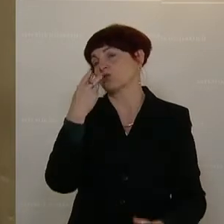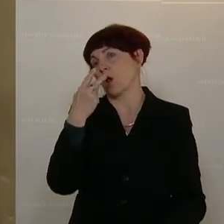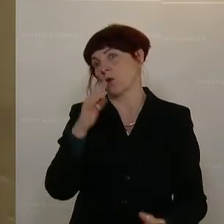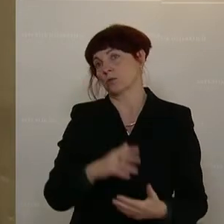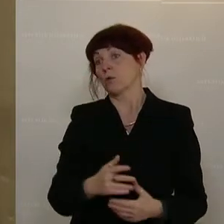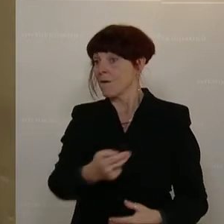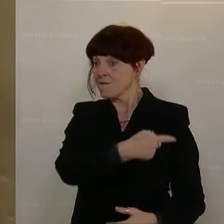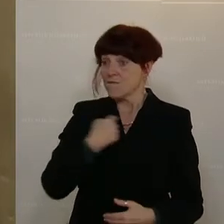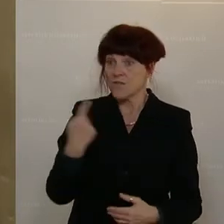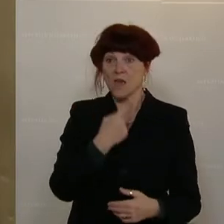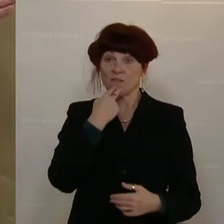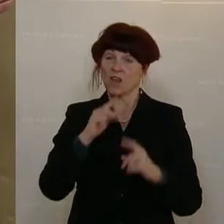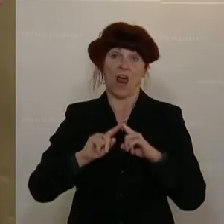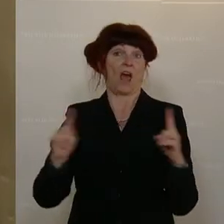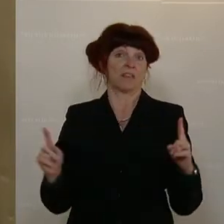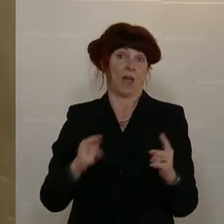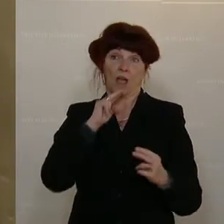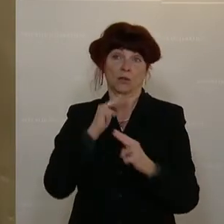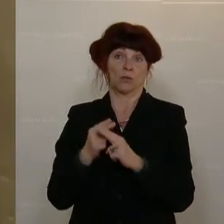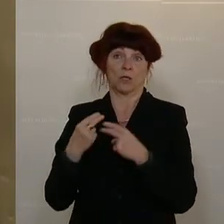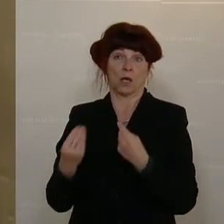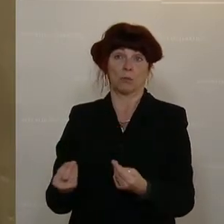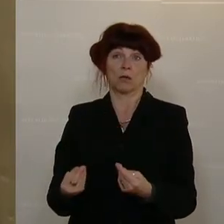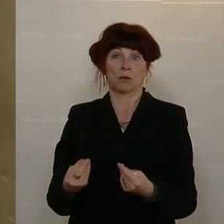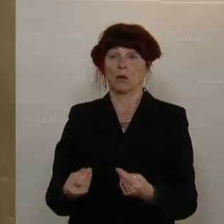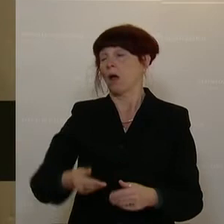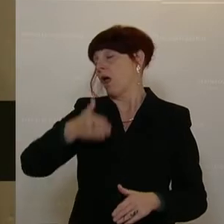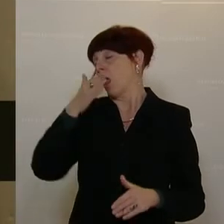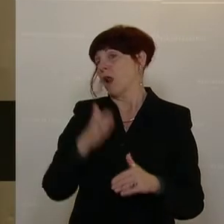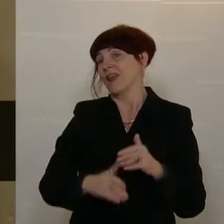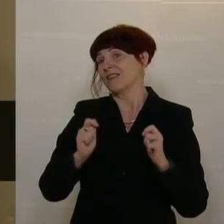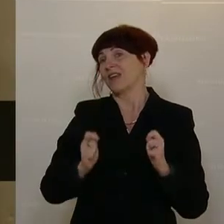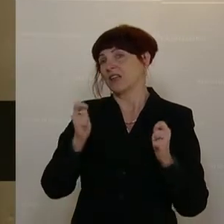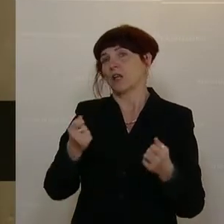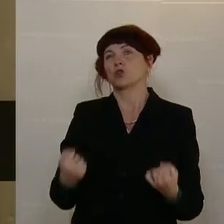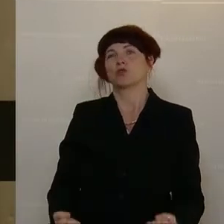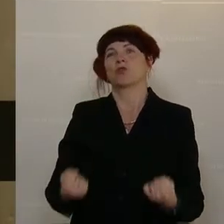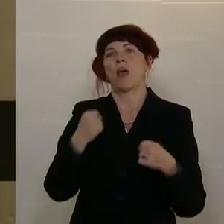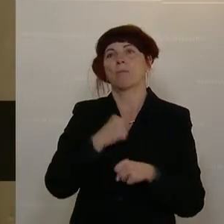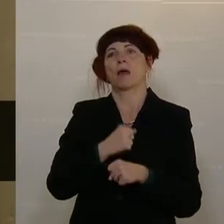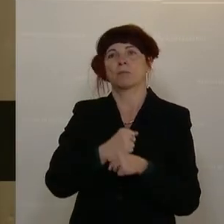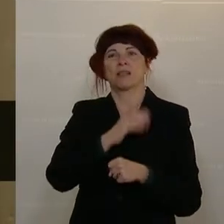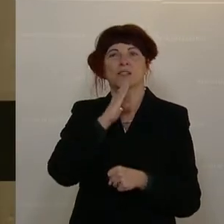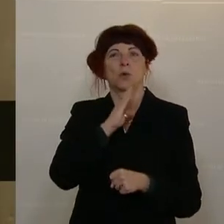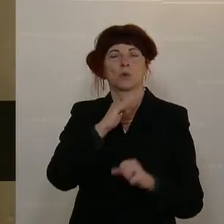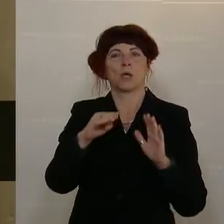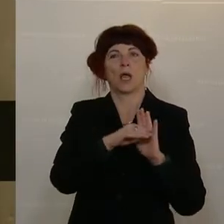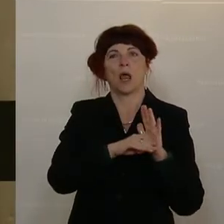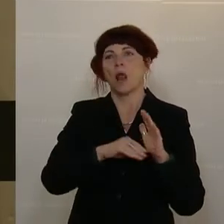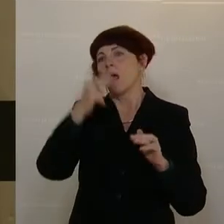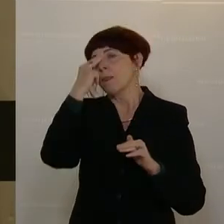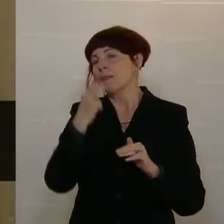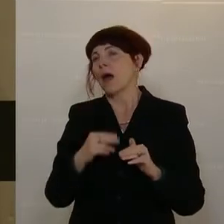klare Signale geben. Und die letzten Anträge, vertagt wurde die Schwerarbeitspensionsregelung, vertagt wurde die Nachtstundenschwerarbeitsregelung.